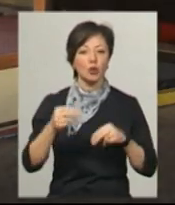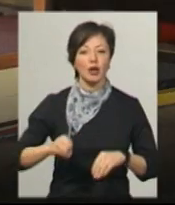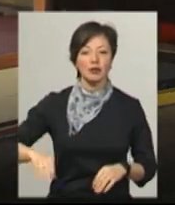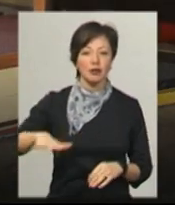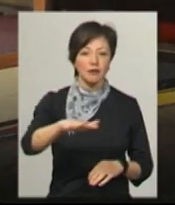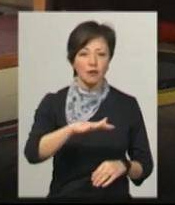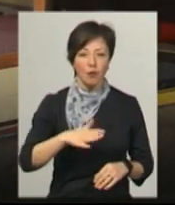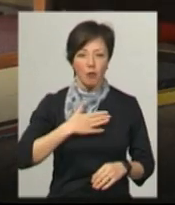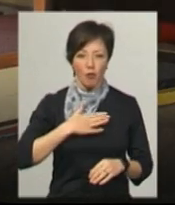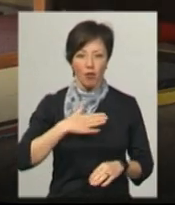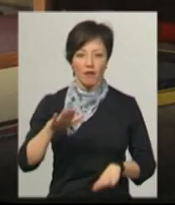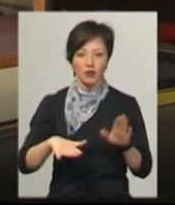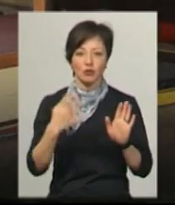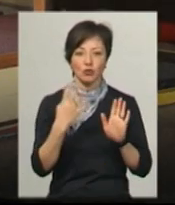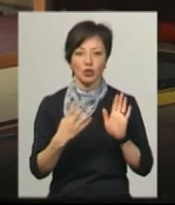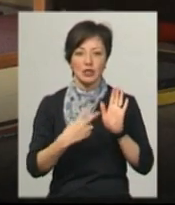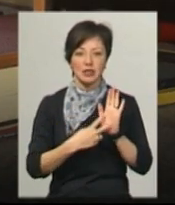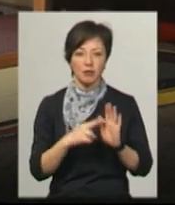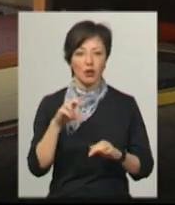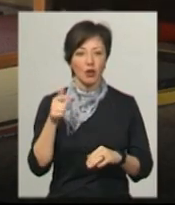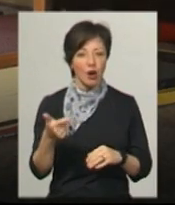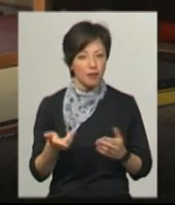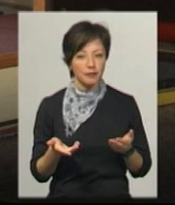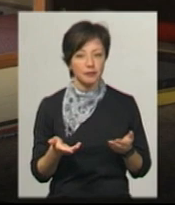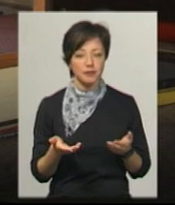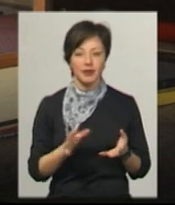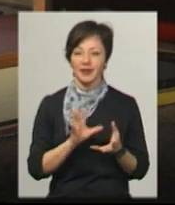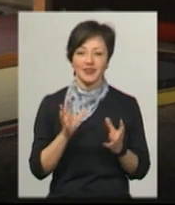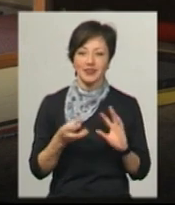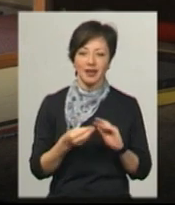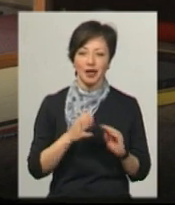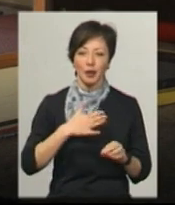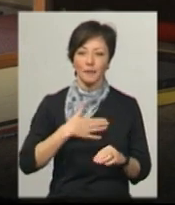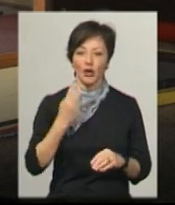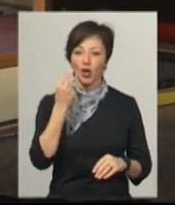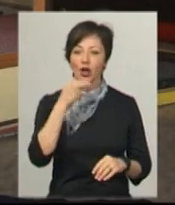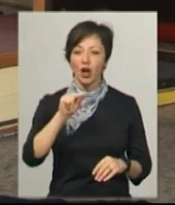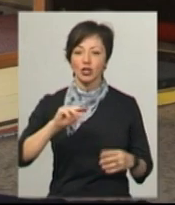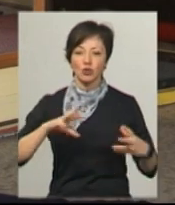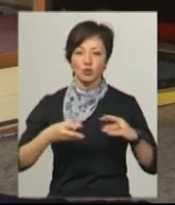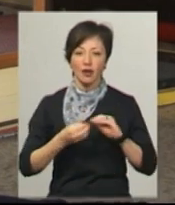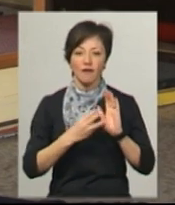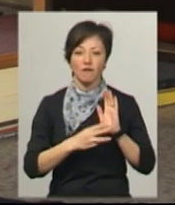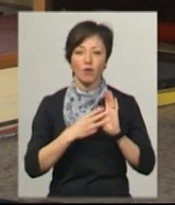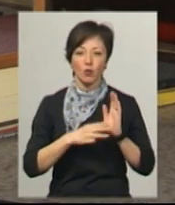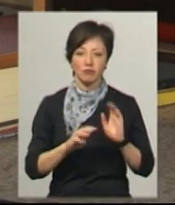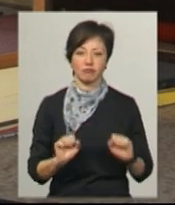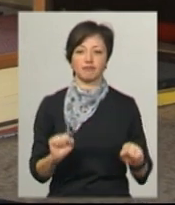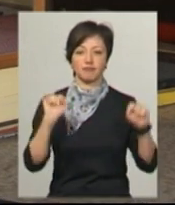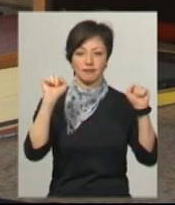вага складає 47 кілограм. Взагалі мій кращий результат – 80 в ривку,